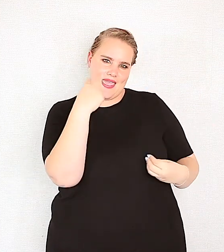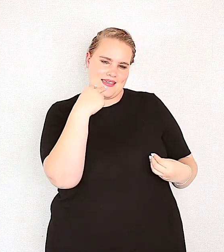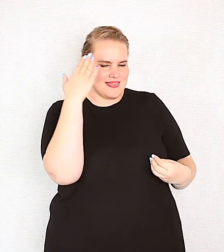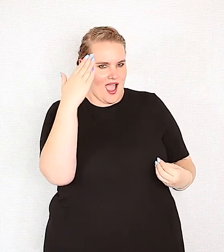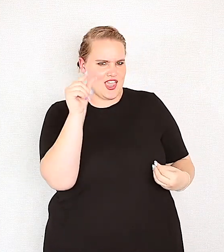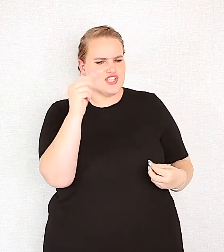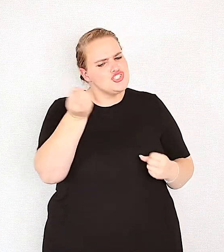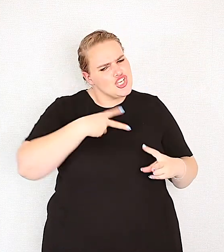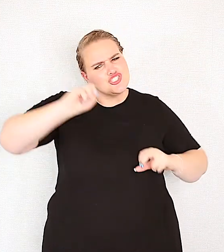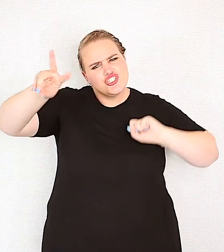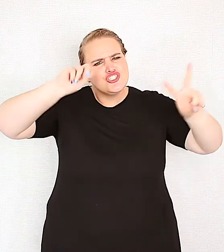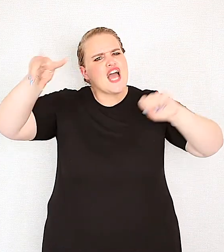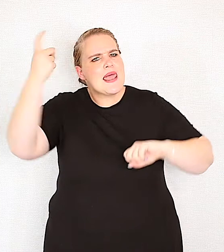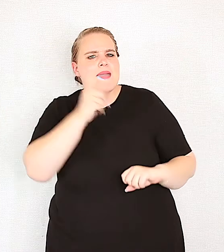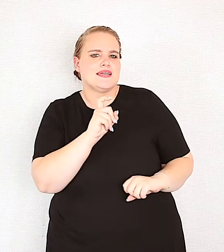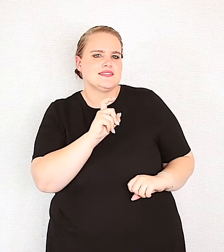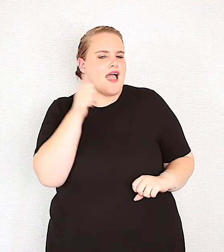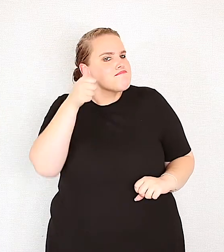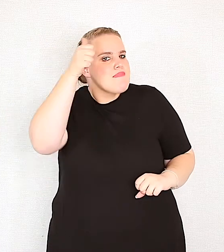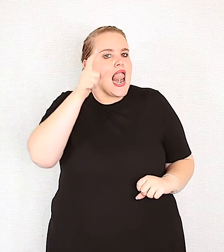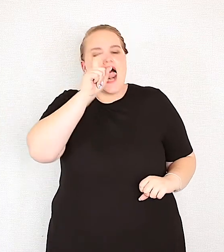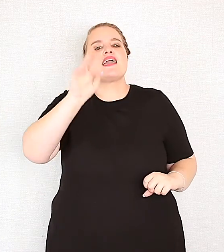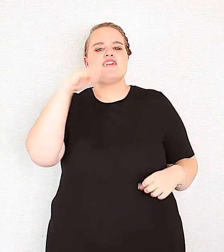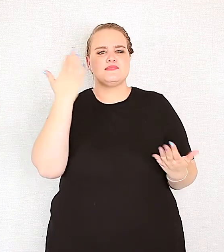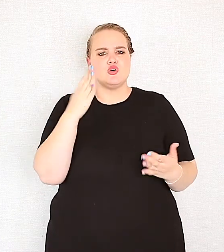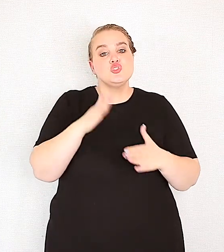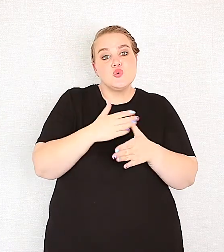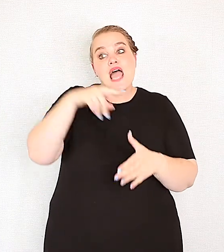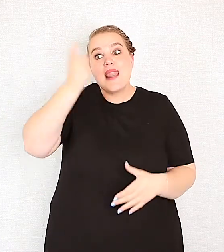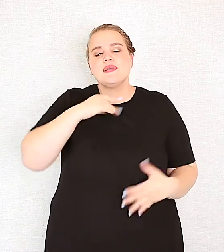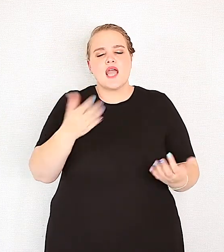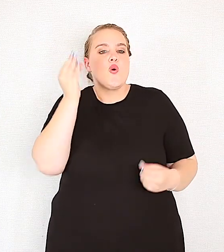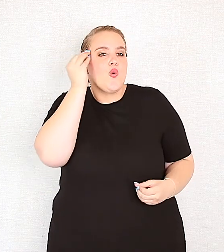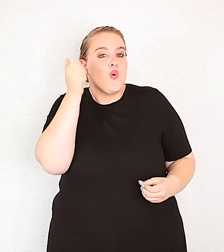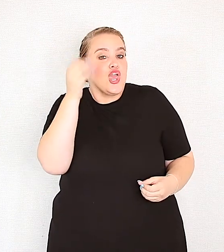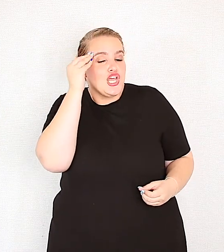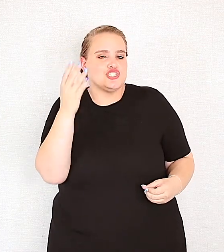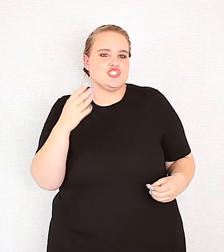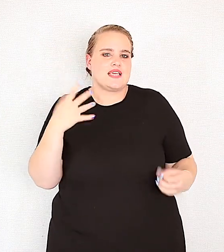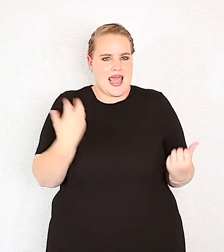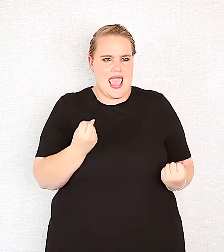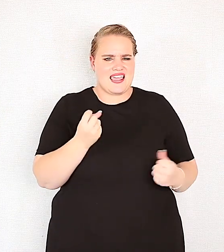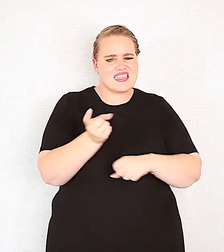ingeskakel het hierdie week, stier hierdie hand vir ander mense, gee hom een duimpie, ietsie, so dat meer mense, die goeie niees kan beleef,